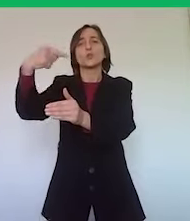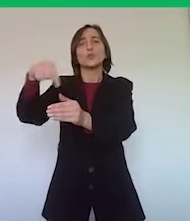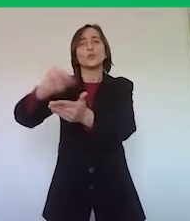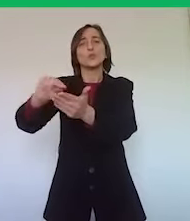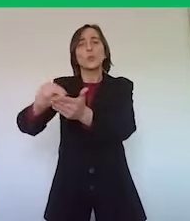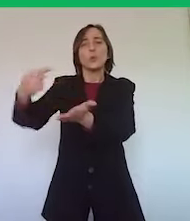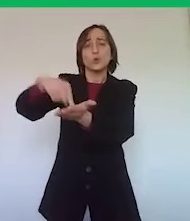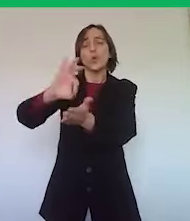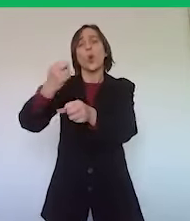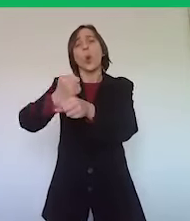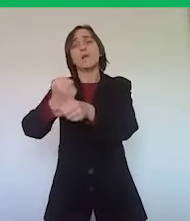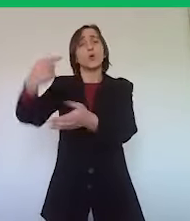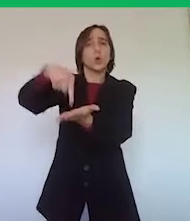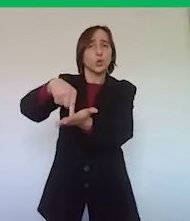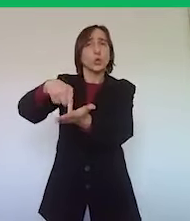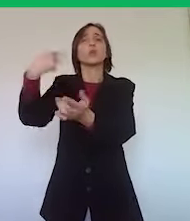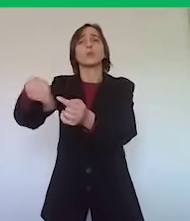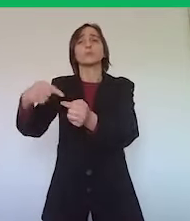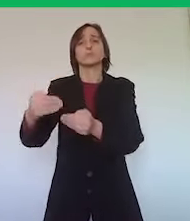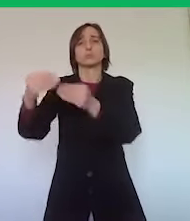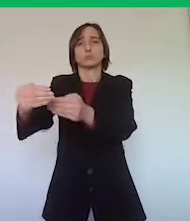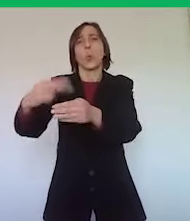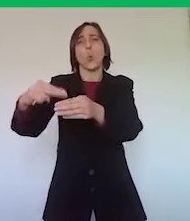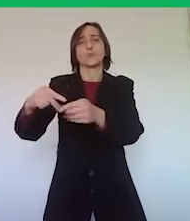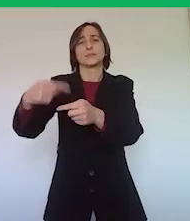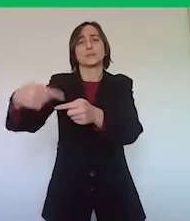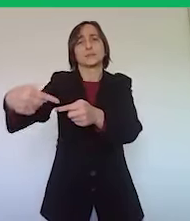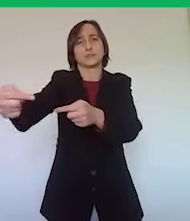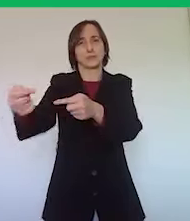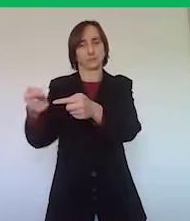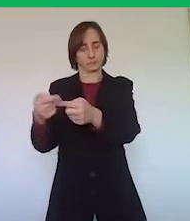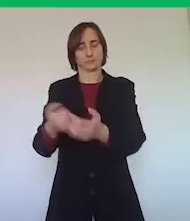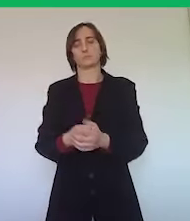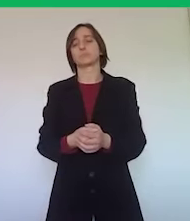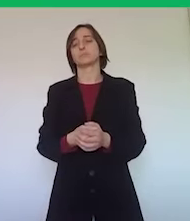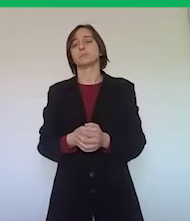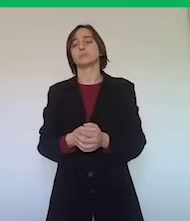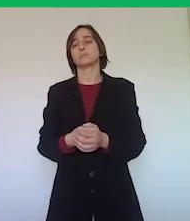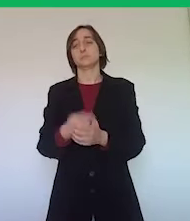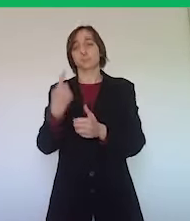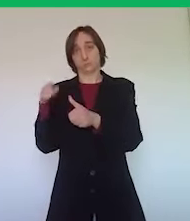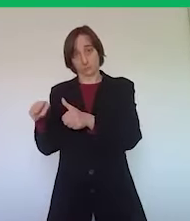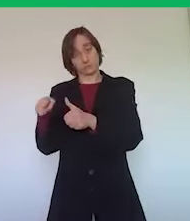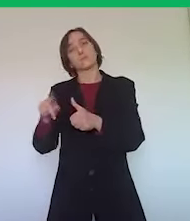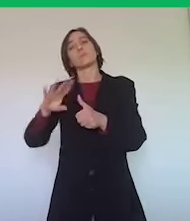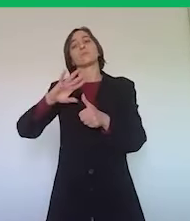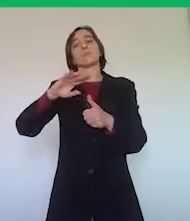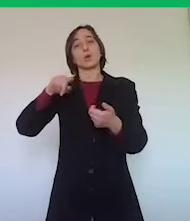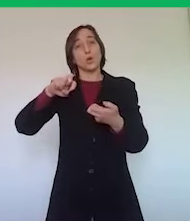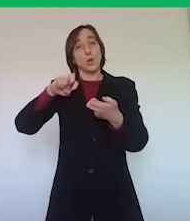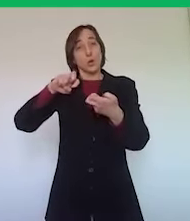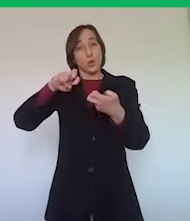lavorative in modo da compensare il mancato utilizzo di questi mesi. Naturalmente c'è un problema che stiamo